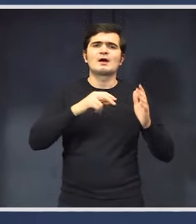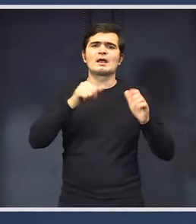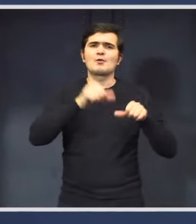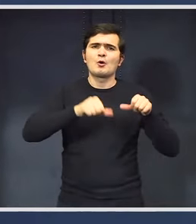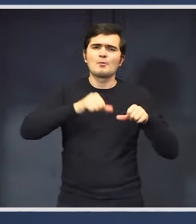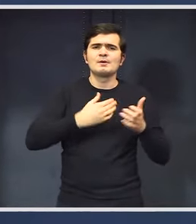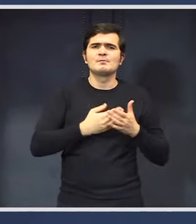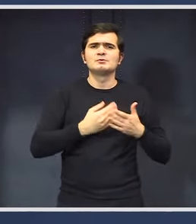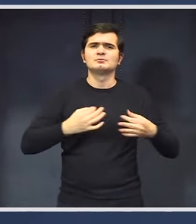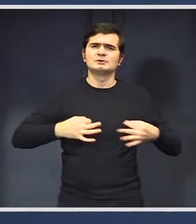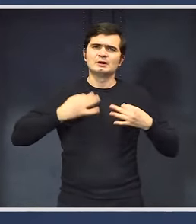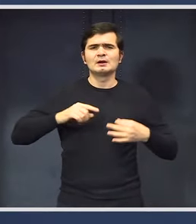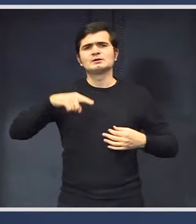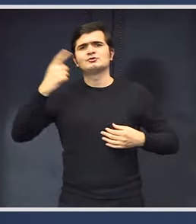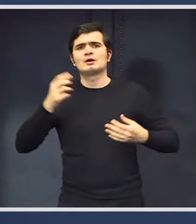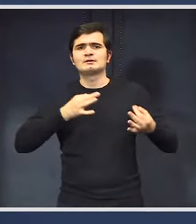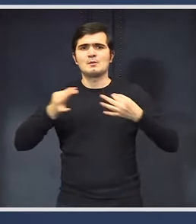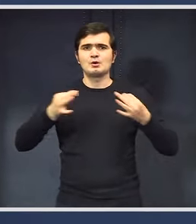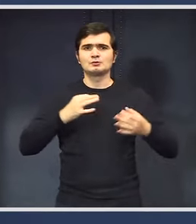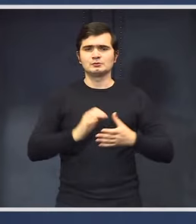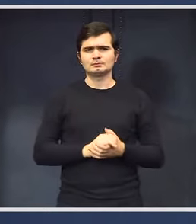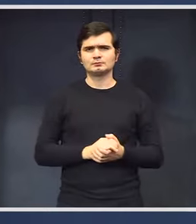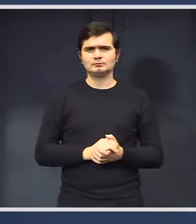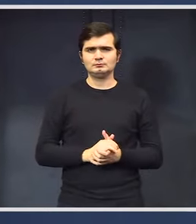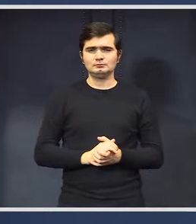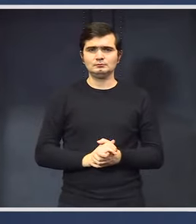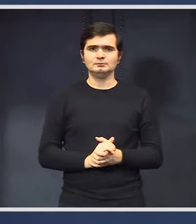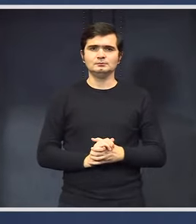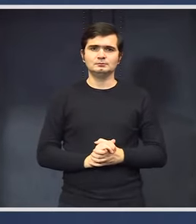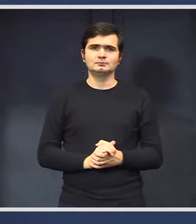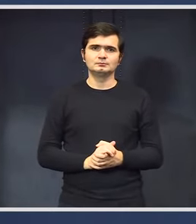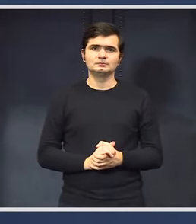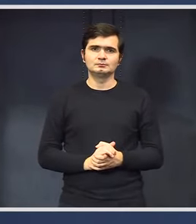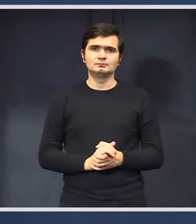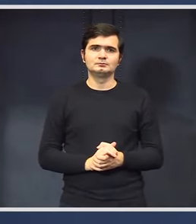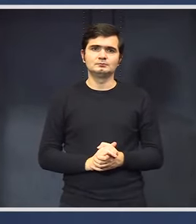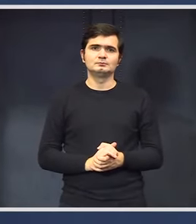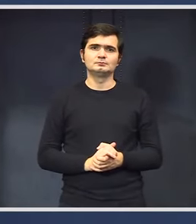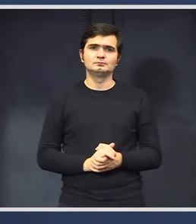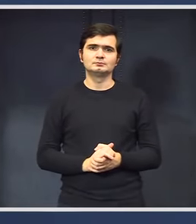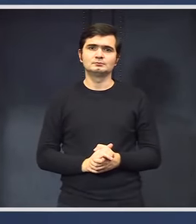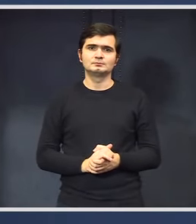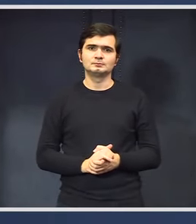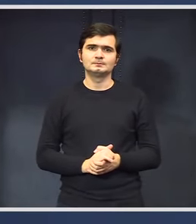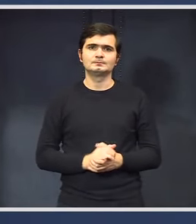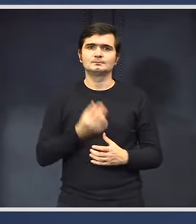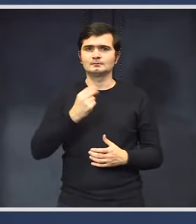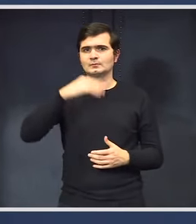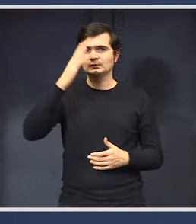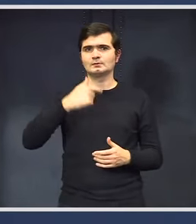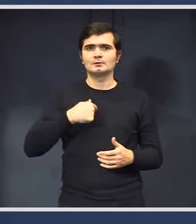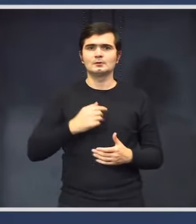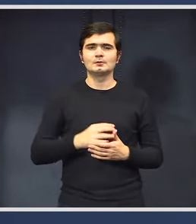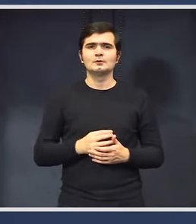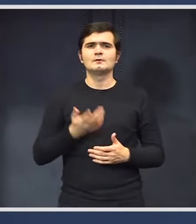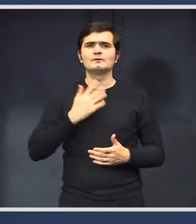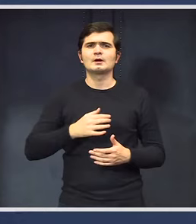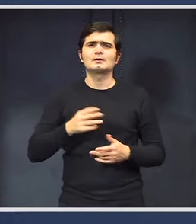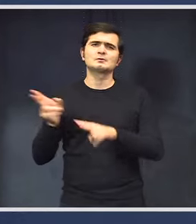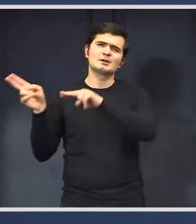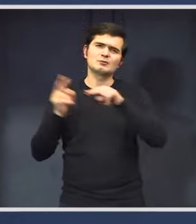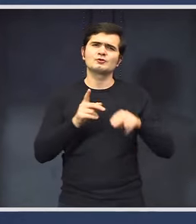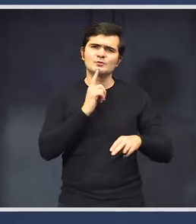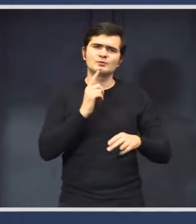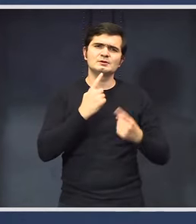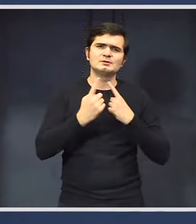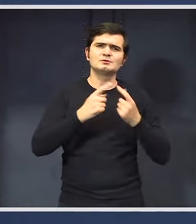sănătate și alte măsuri fiscale. Deci o mare parte din deficit. Mulțumesc. Ema Stoica, Digi24. Aș vrea să ne întoarcem